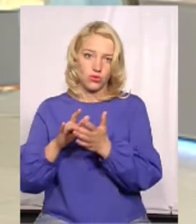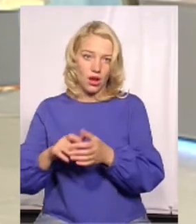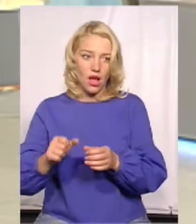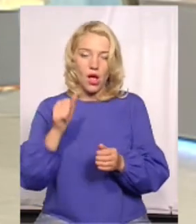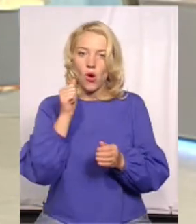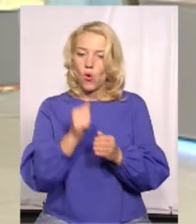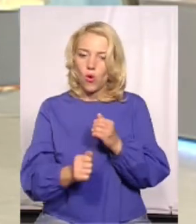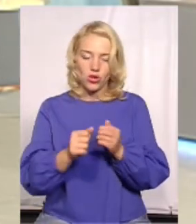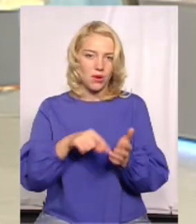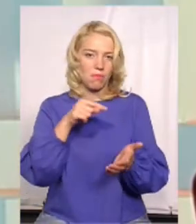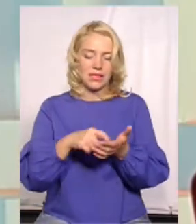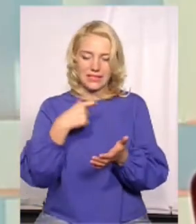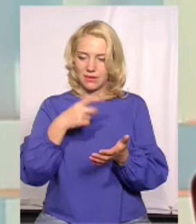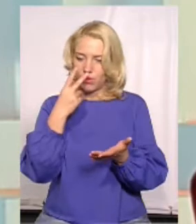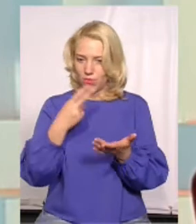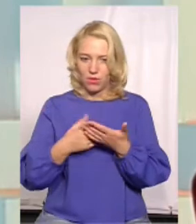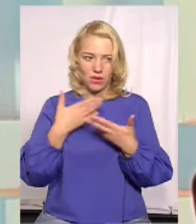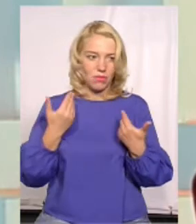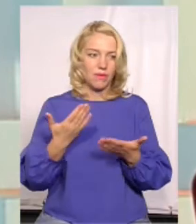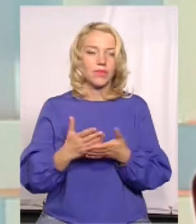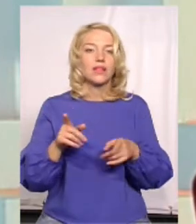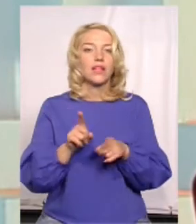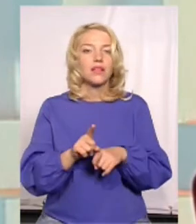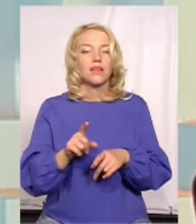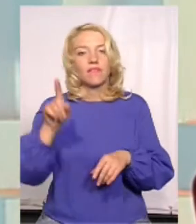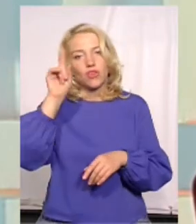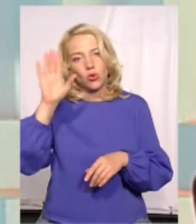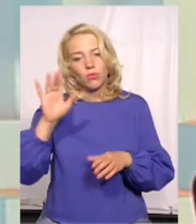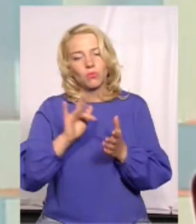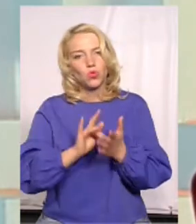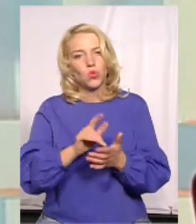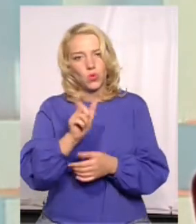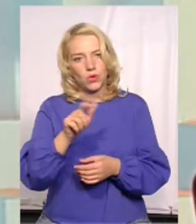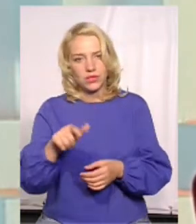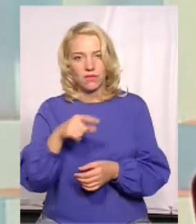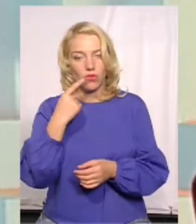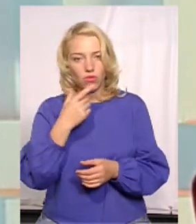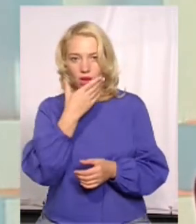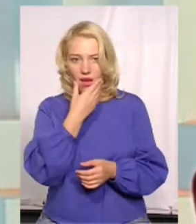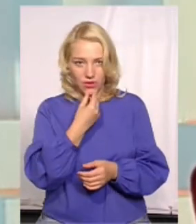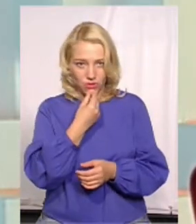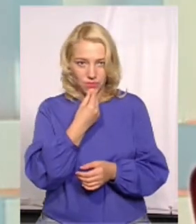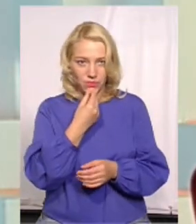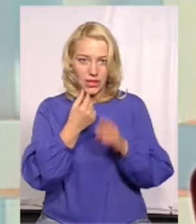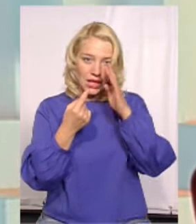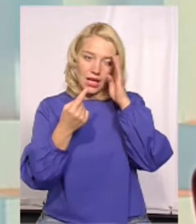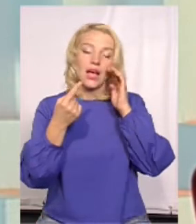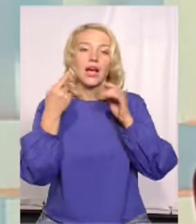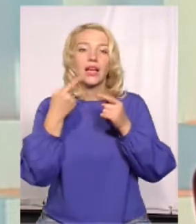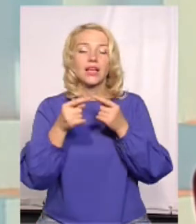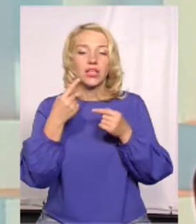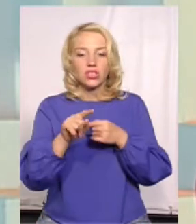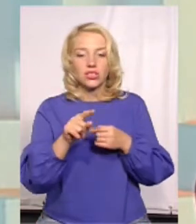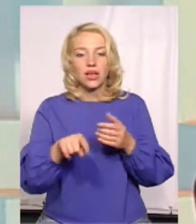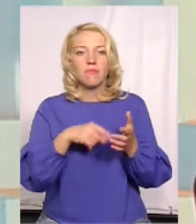дарує. Як є такі, я не пам'ятаю, хтось з відомих подорожувальників дуже гарно сказав, інше місто, воно як